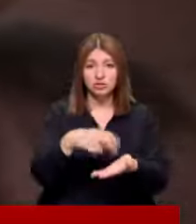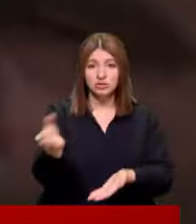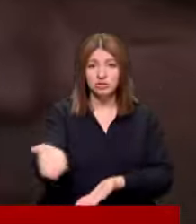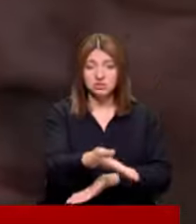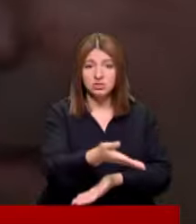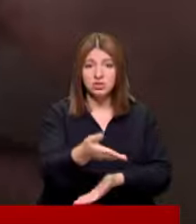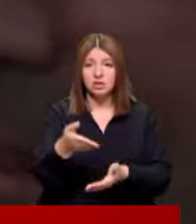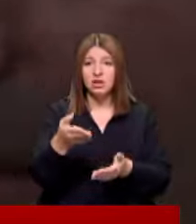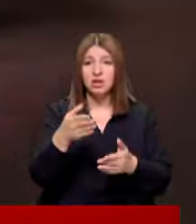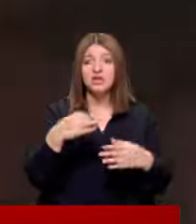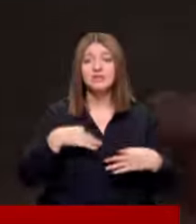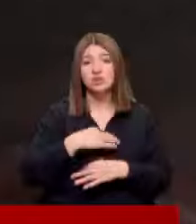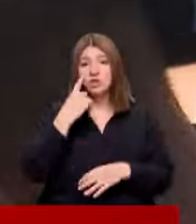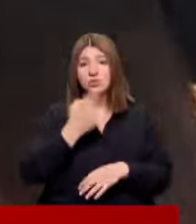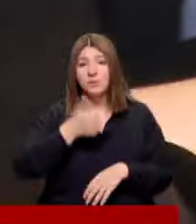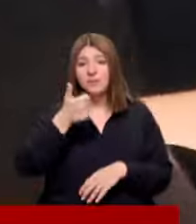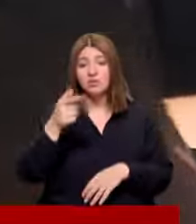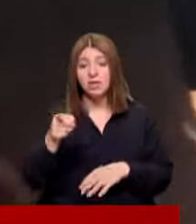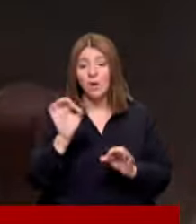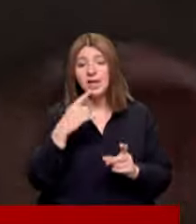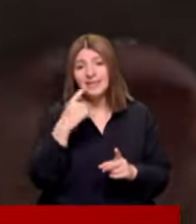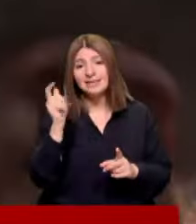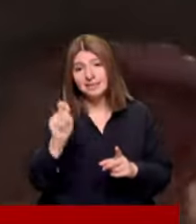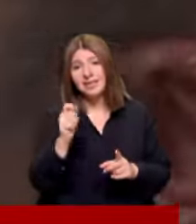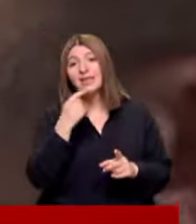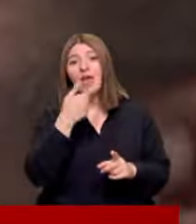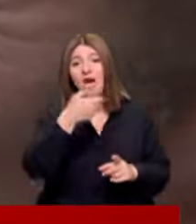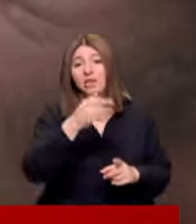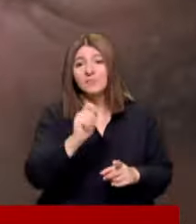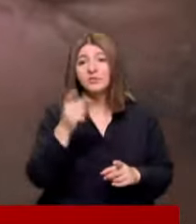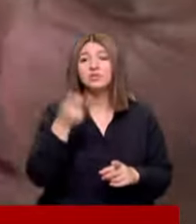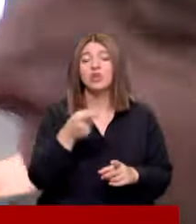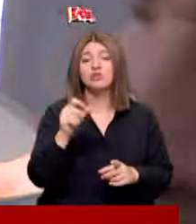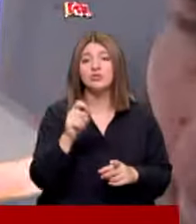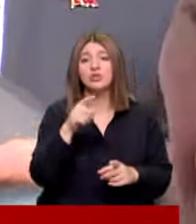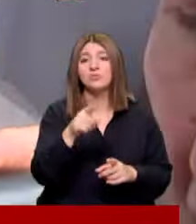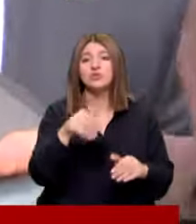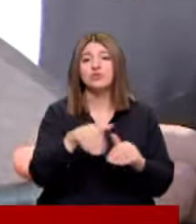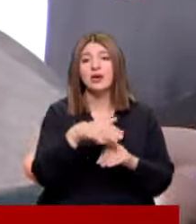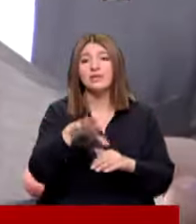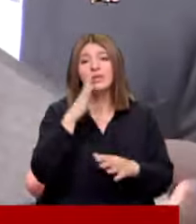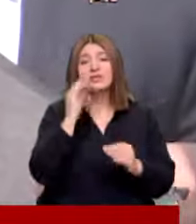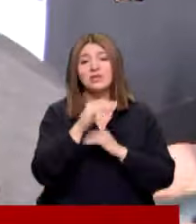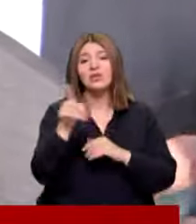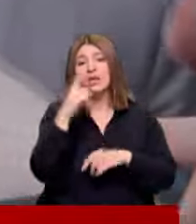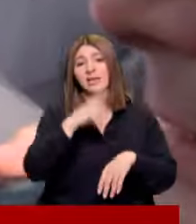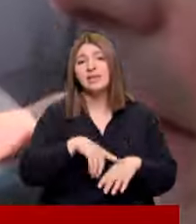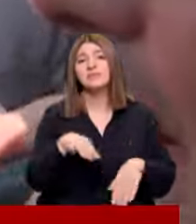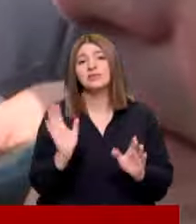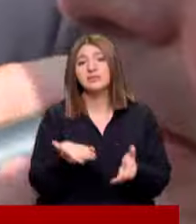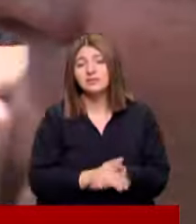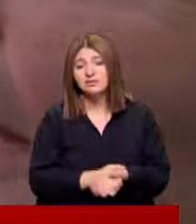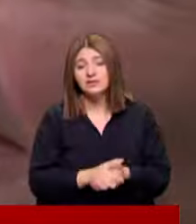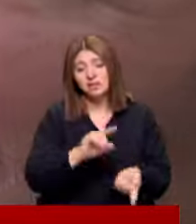Sayın Cumhurbaşkanı böyle dedi deyin %90'ı bu sokaktaki insandan ona inanmaz